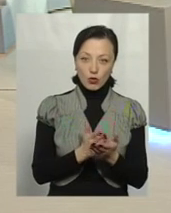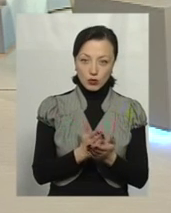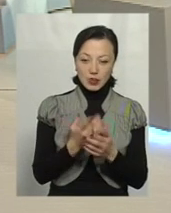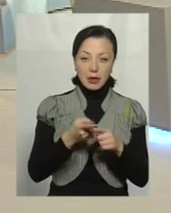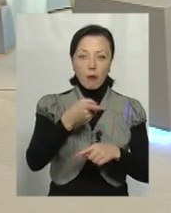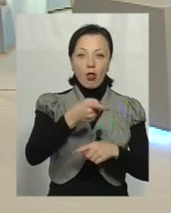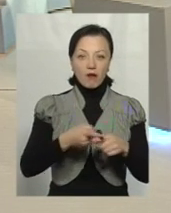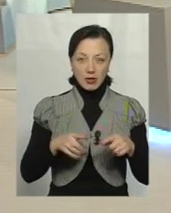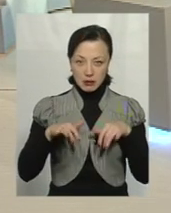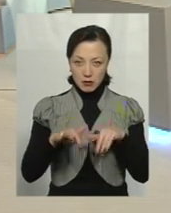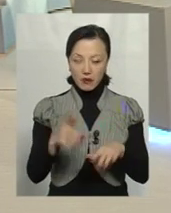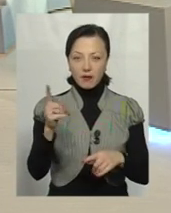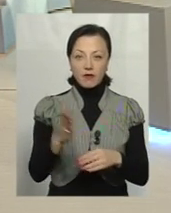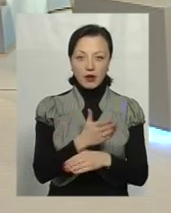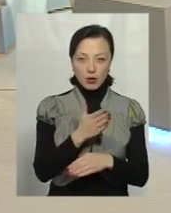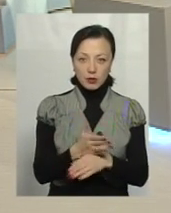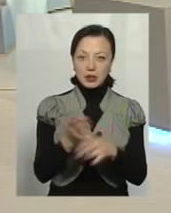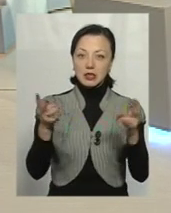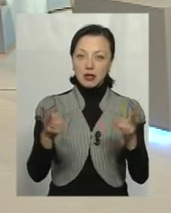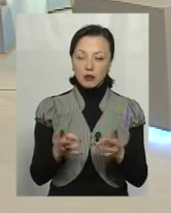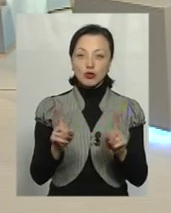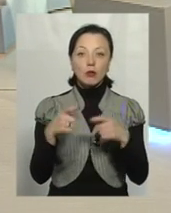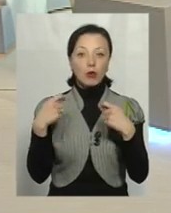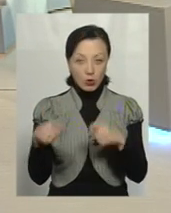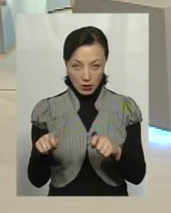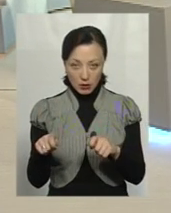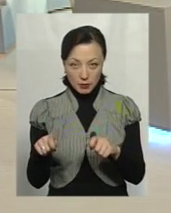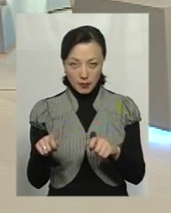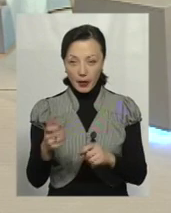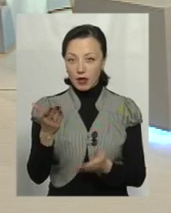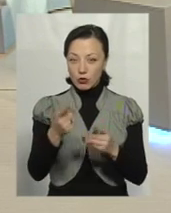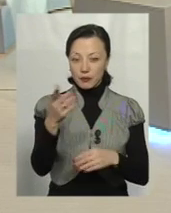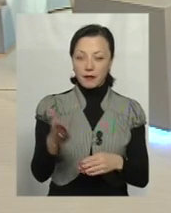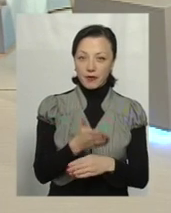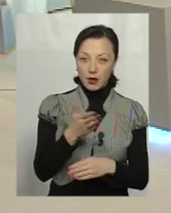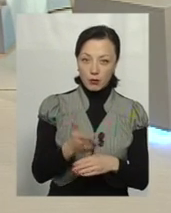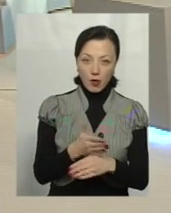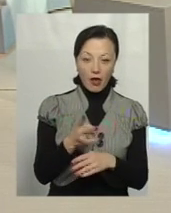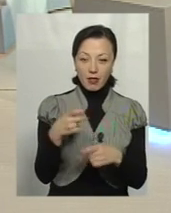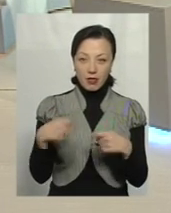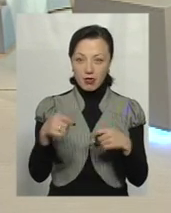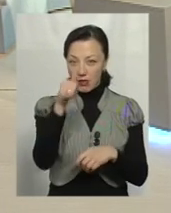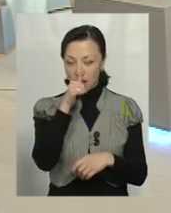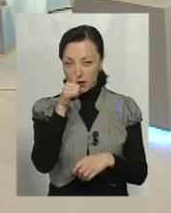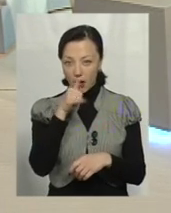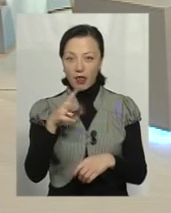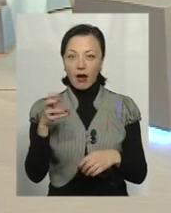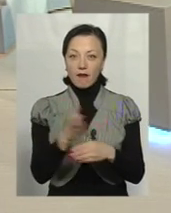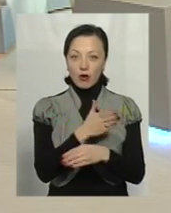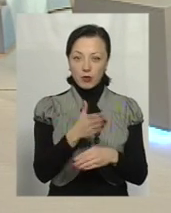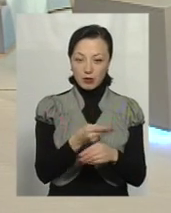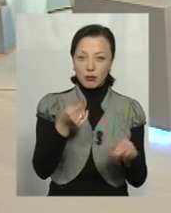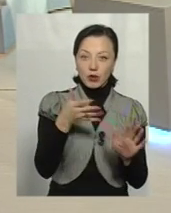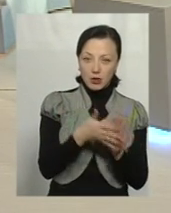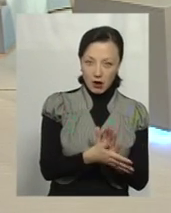справи, тому що те, що ви виробили, вам ще треба що? Продати, тому що якщо ви виробили, а воно не продається, на виробництво ви